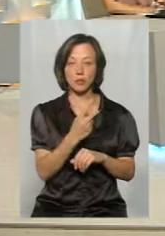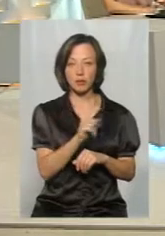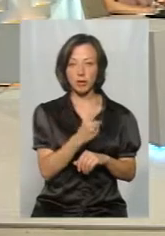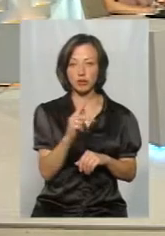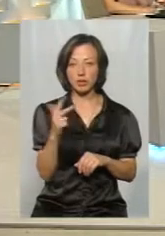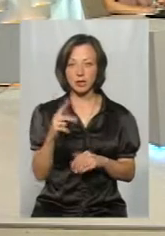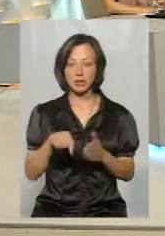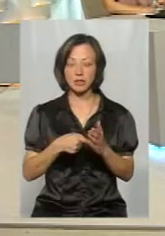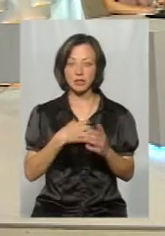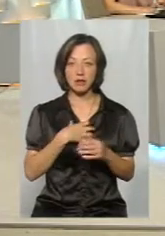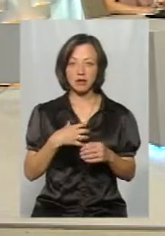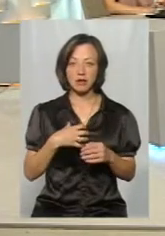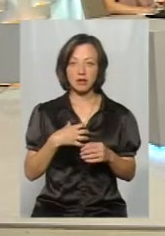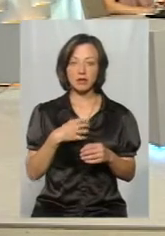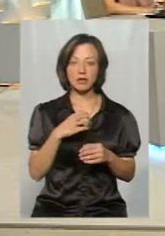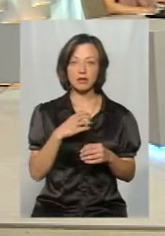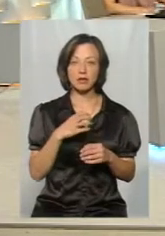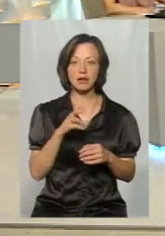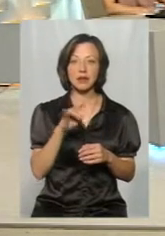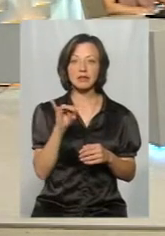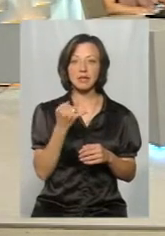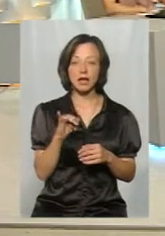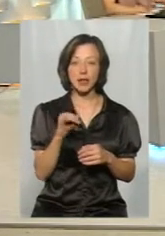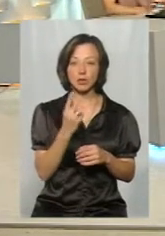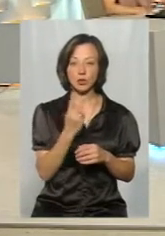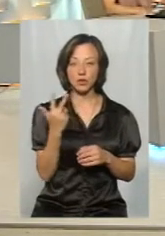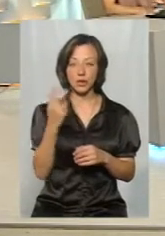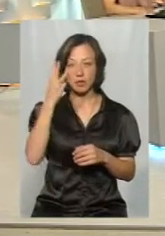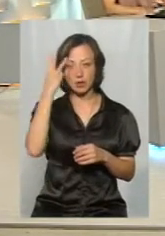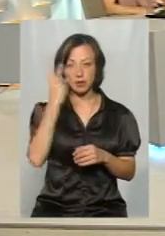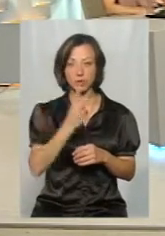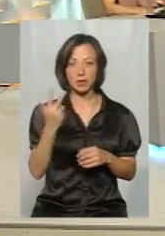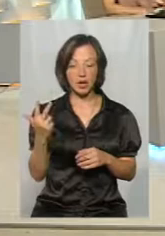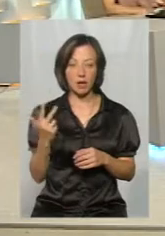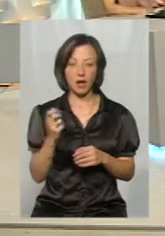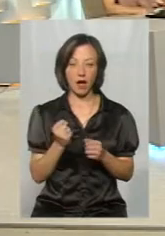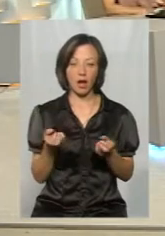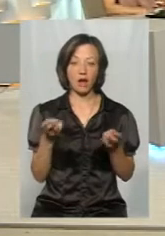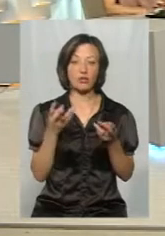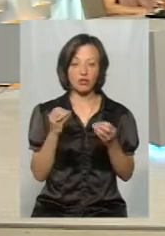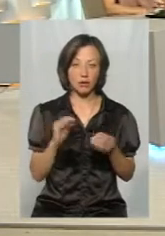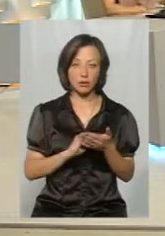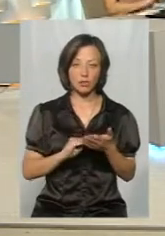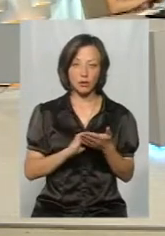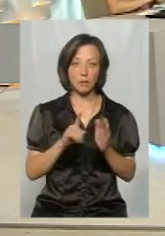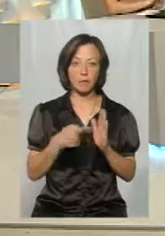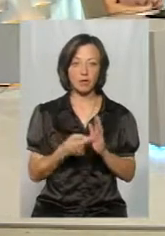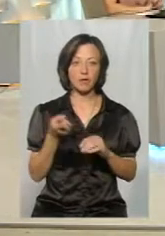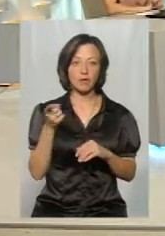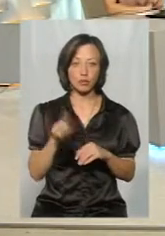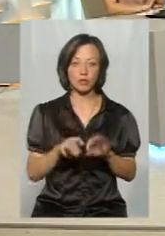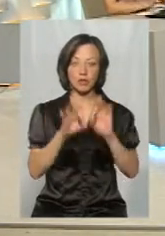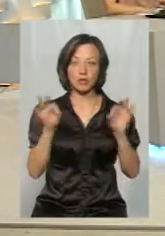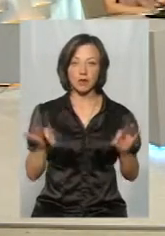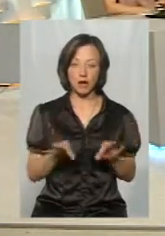міста Славути, верніше, ліцеї, які знаходяться в Славуті, другий, третій, Хмельницький, другий, третій. Але я ще раз кажу, питання в тому, що